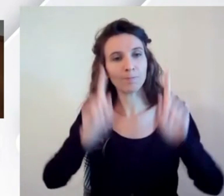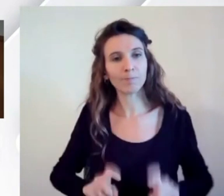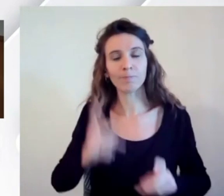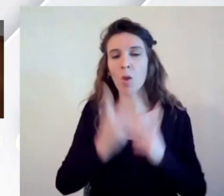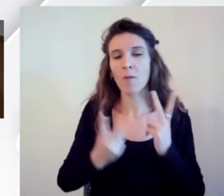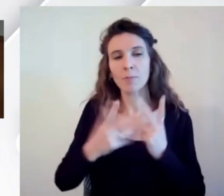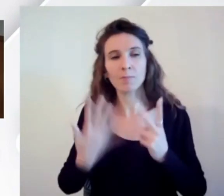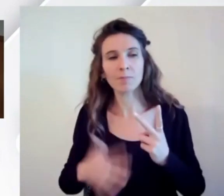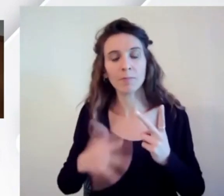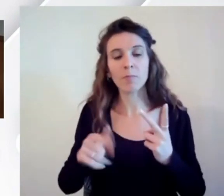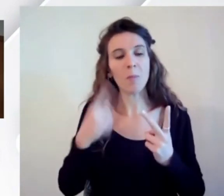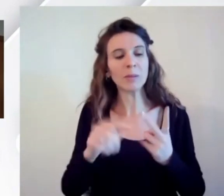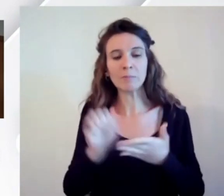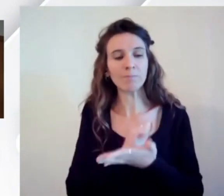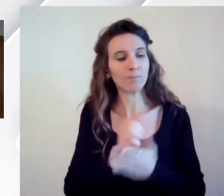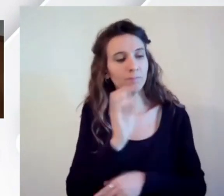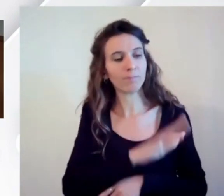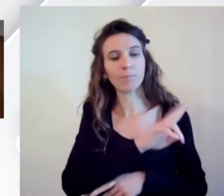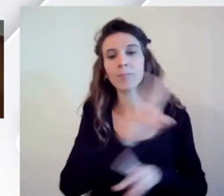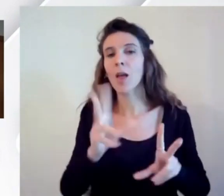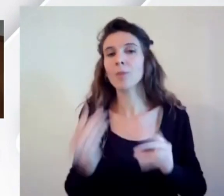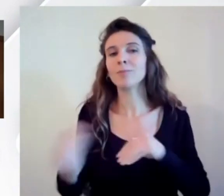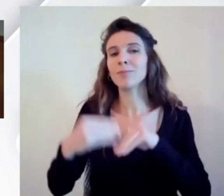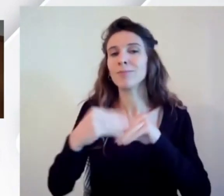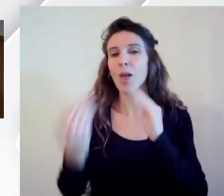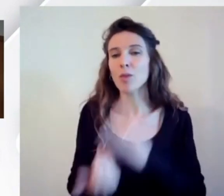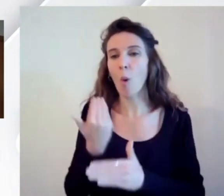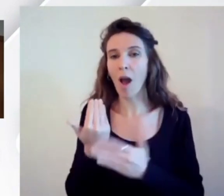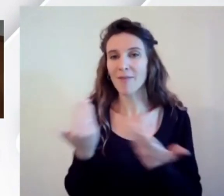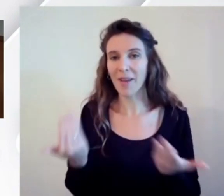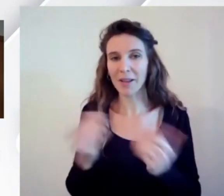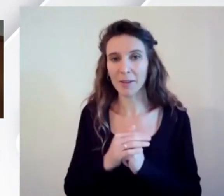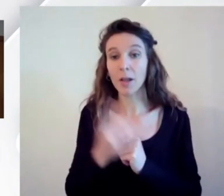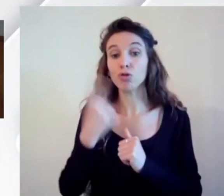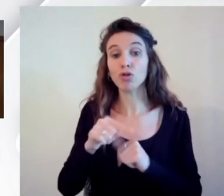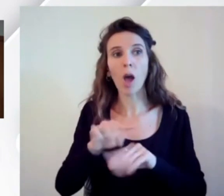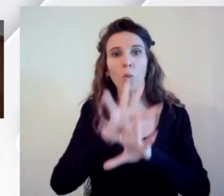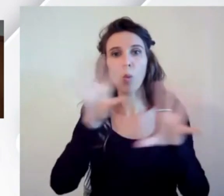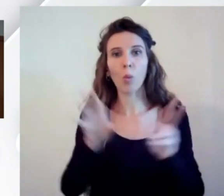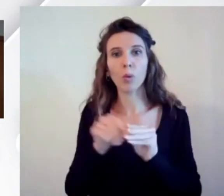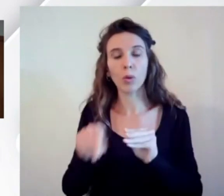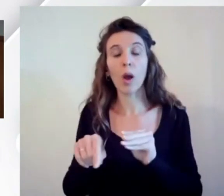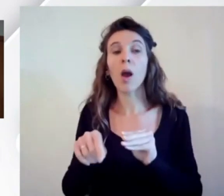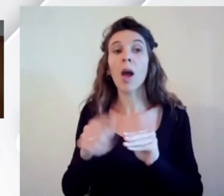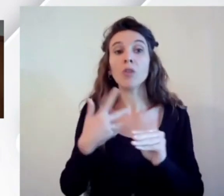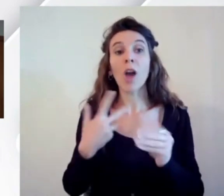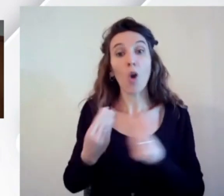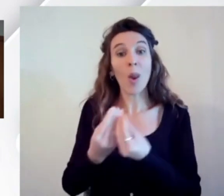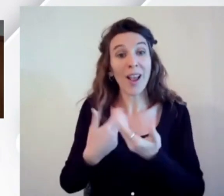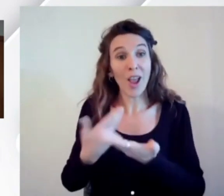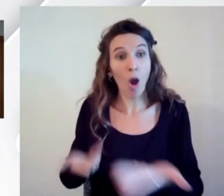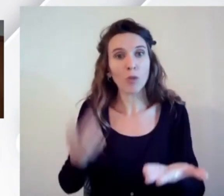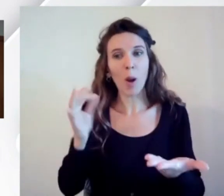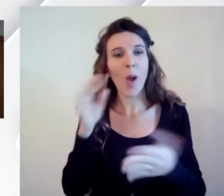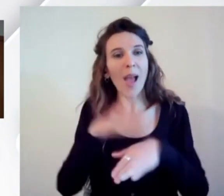smontate e cancellate ora qui ci sono veramente colleghi con cui abbiamo percorso esperienze di questo tipo abbiamo